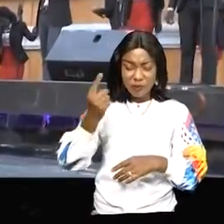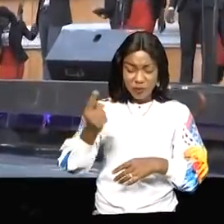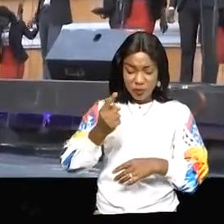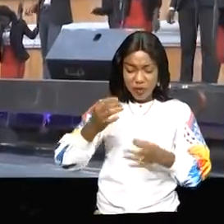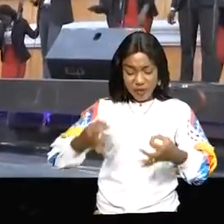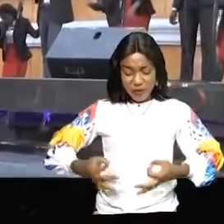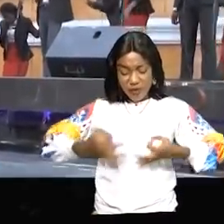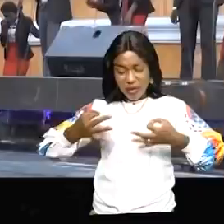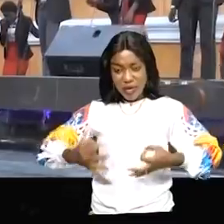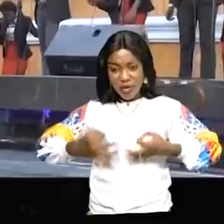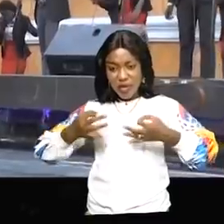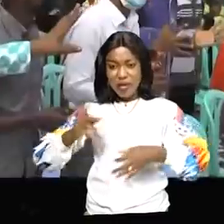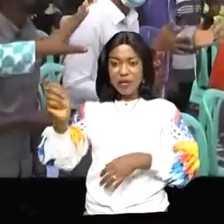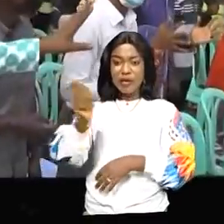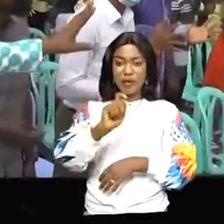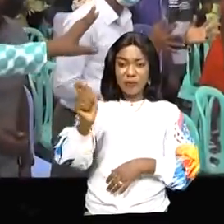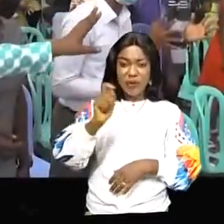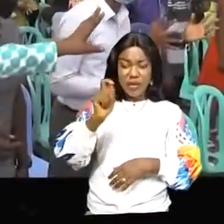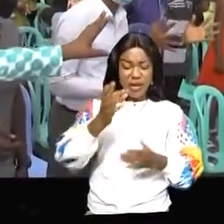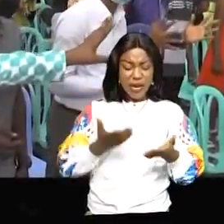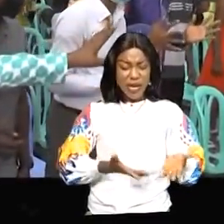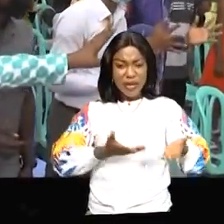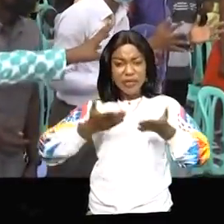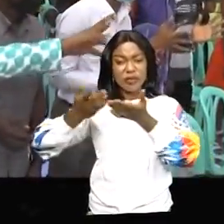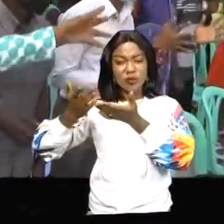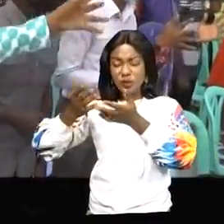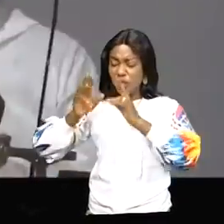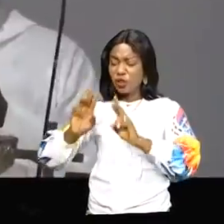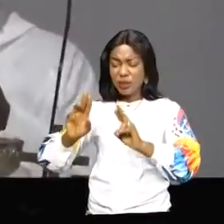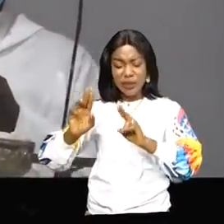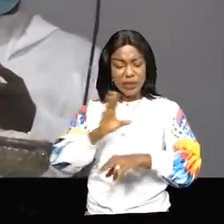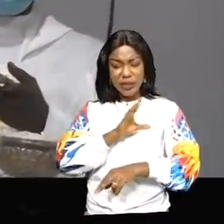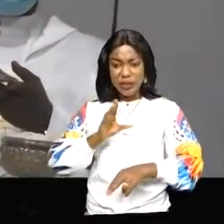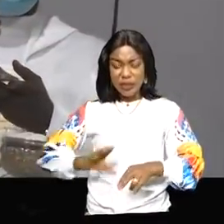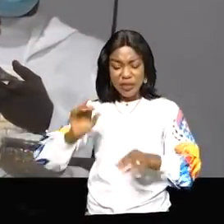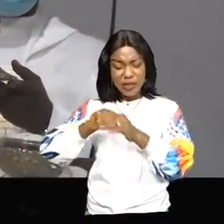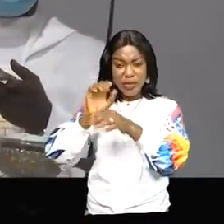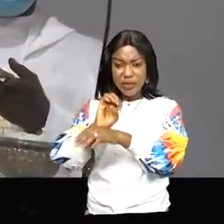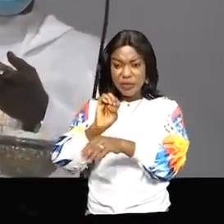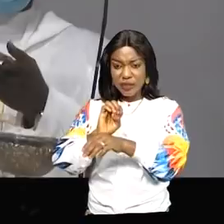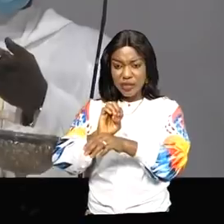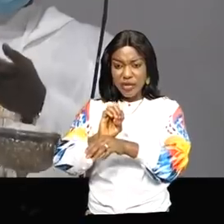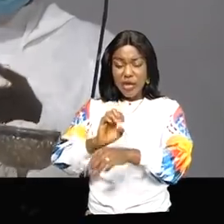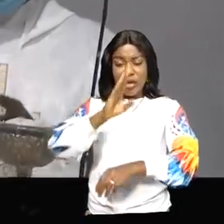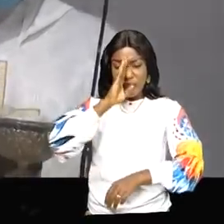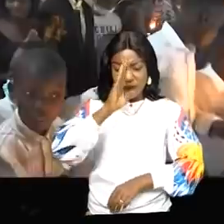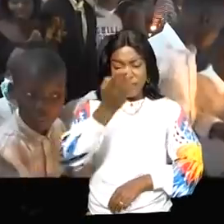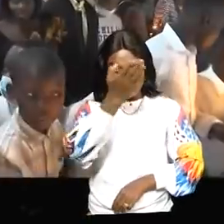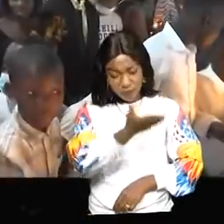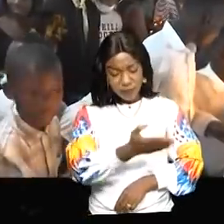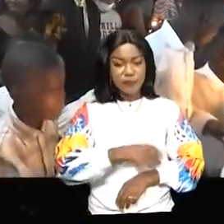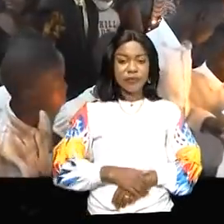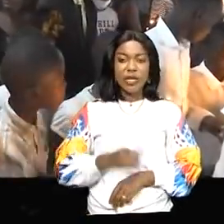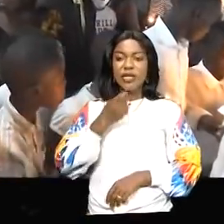de Pâque, fête qui commémore la résurrection de Jésus-Christ. Dans les églises, les fidèles étaient aussitôt rendez-vous,